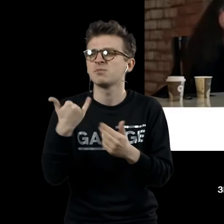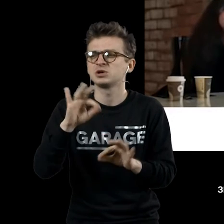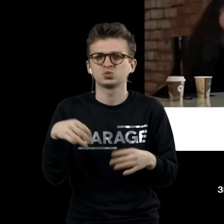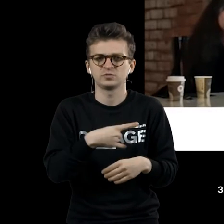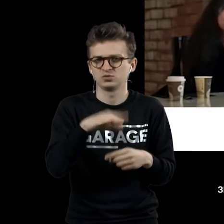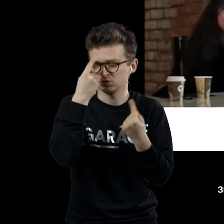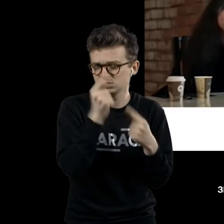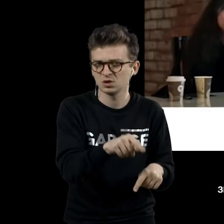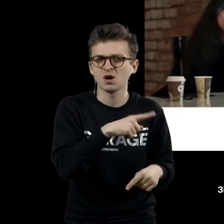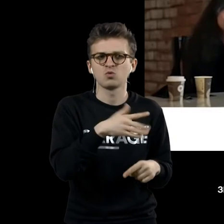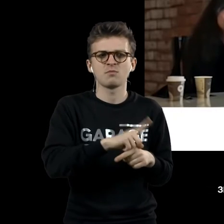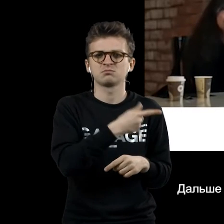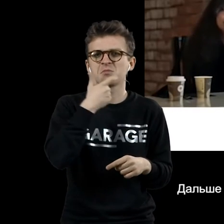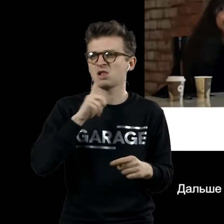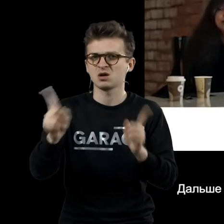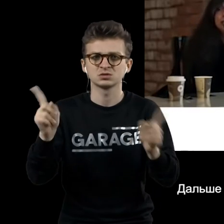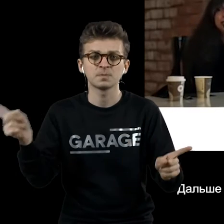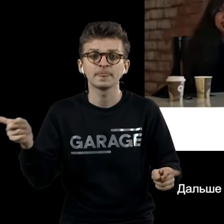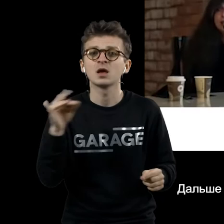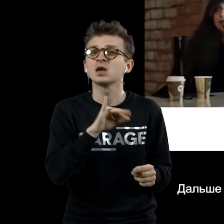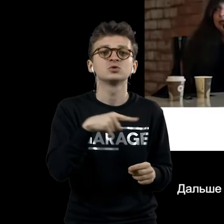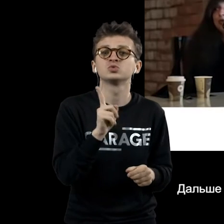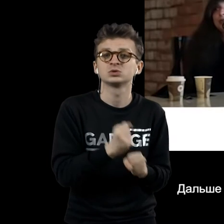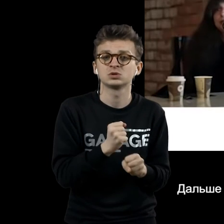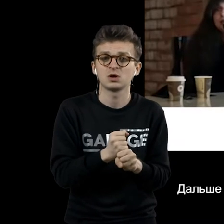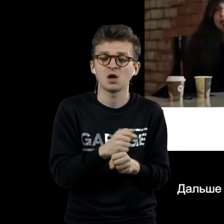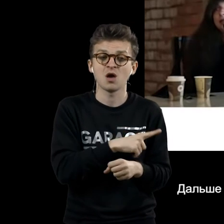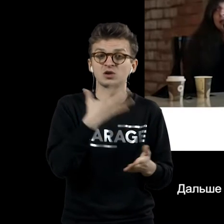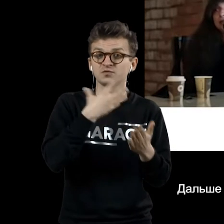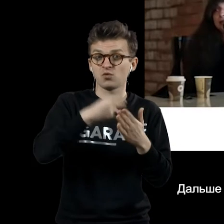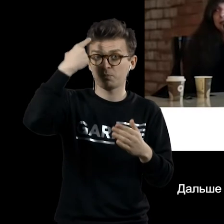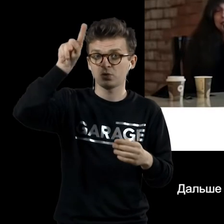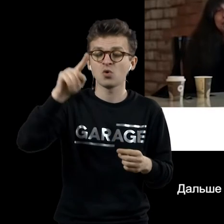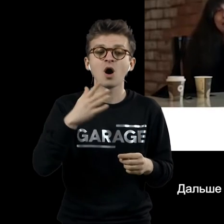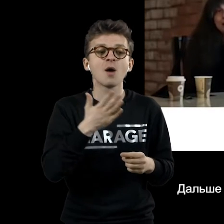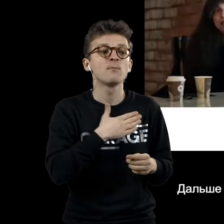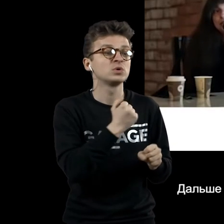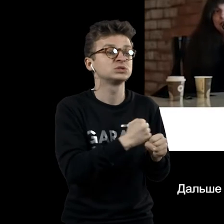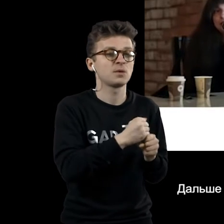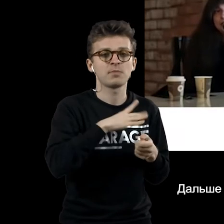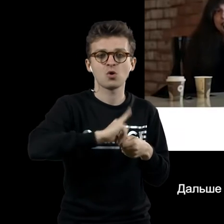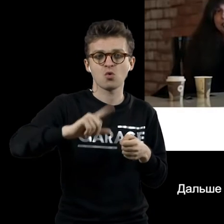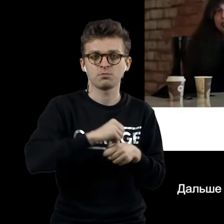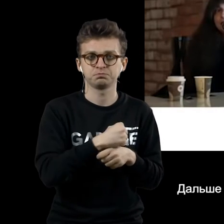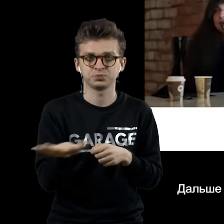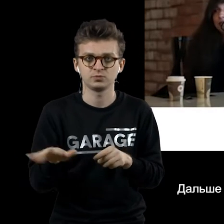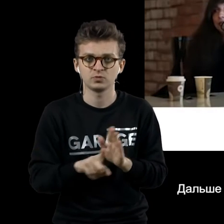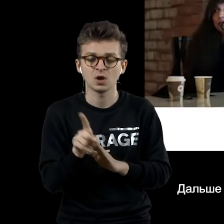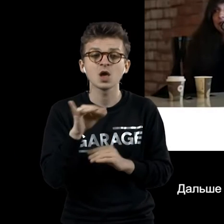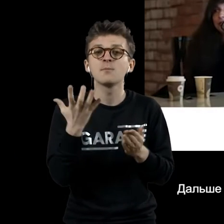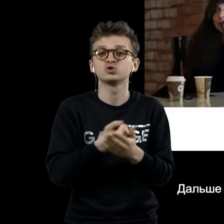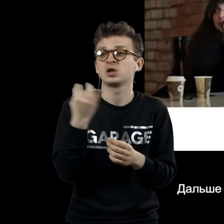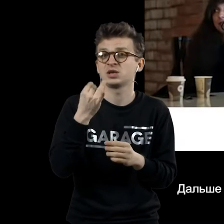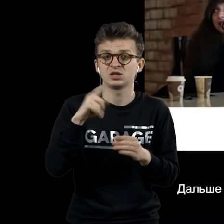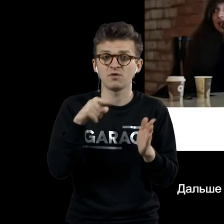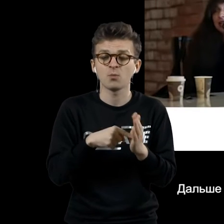признанным классиком, авторизовал создание копий своих редимейдов. Дальше начинается интересный вопрос, как создать